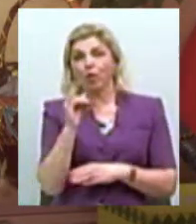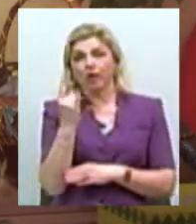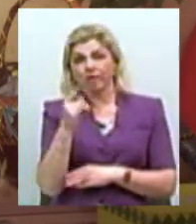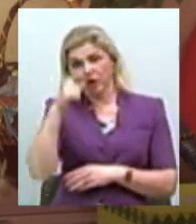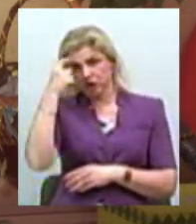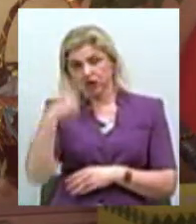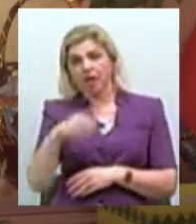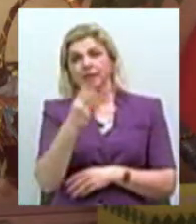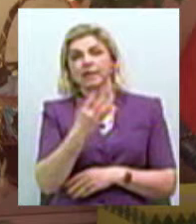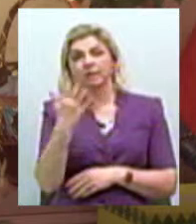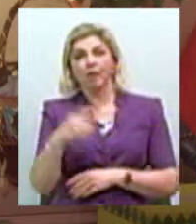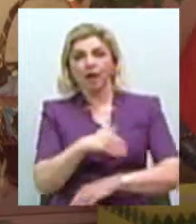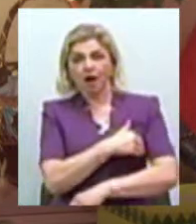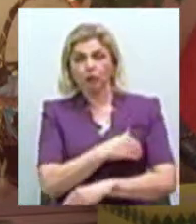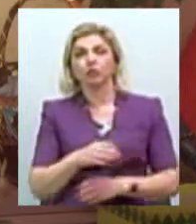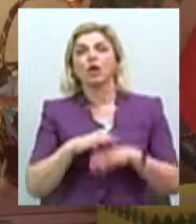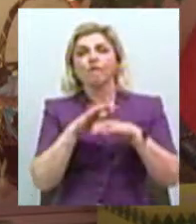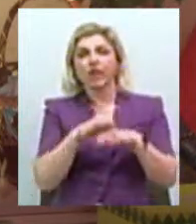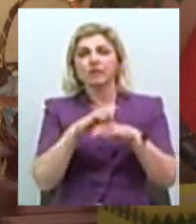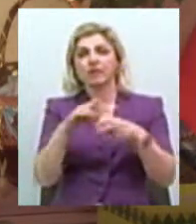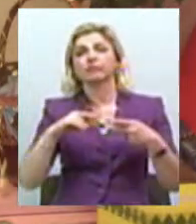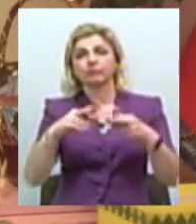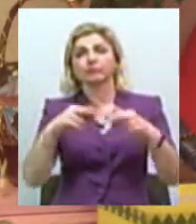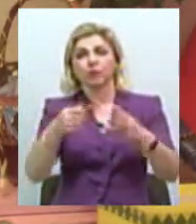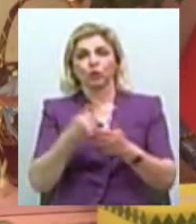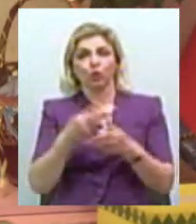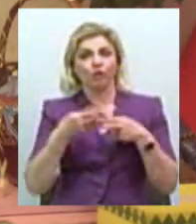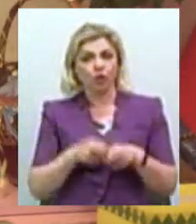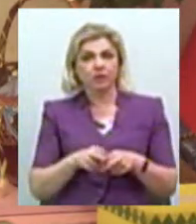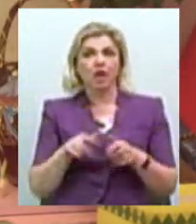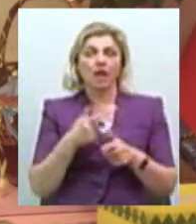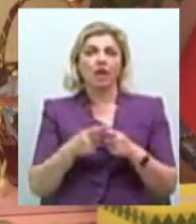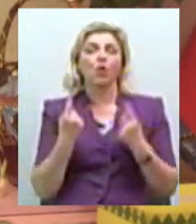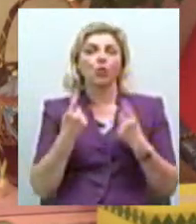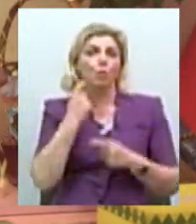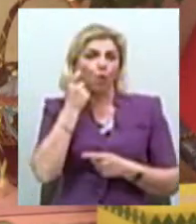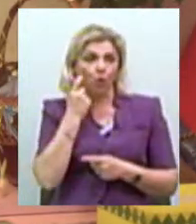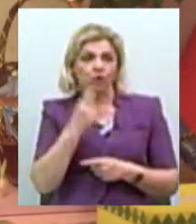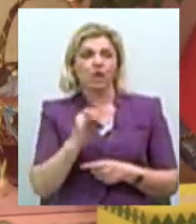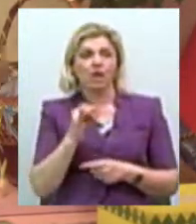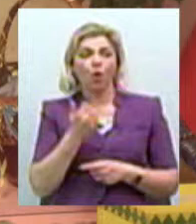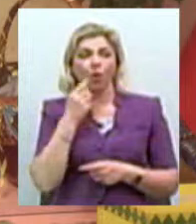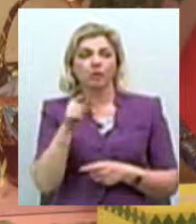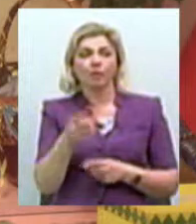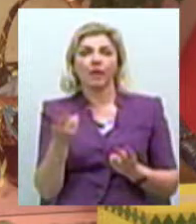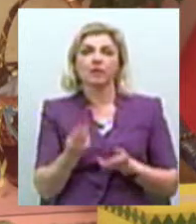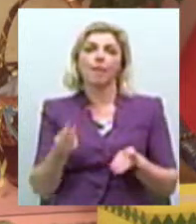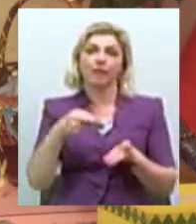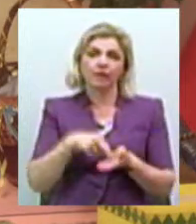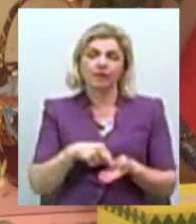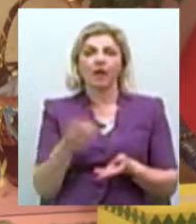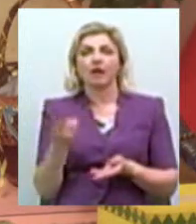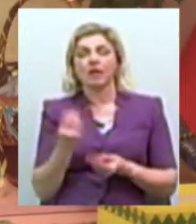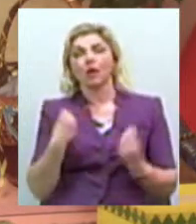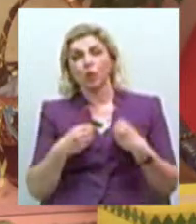спеці 35 градусів довести двома транспортами до вокзалу. Або ж у величезний мороз. І у котрі треба її підняти, і у котрі треба